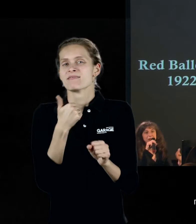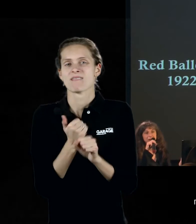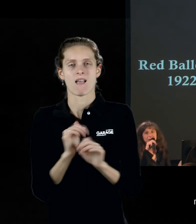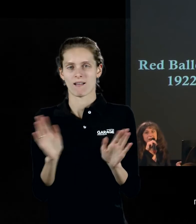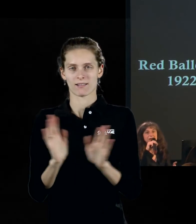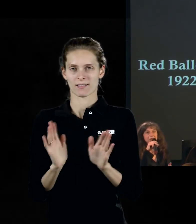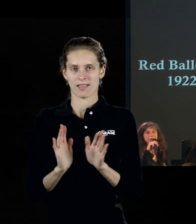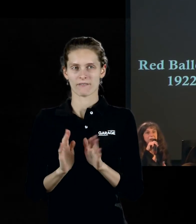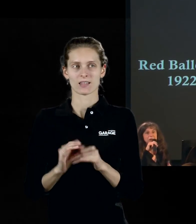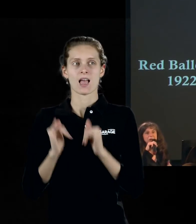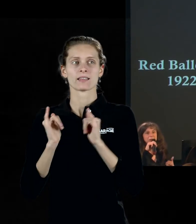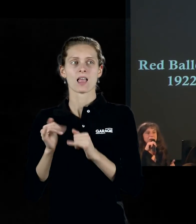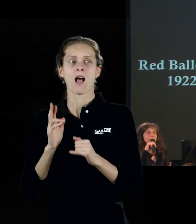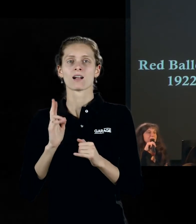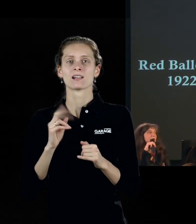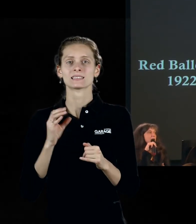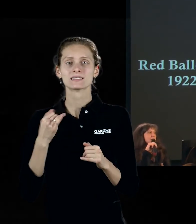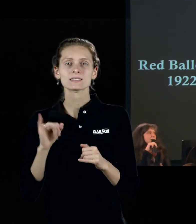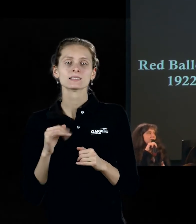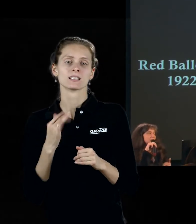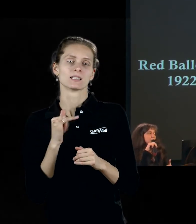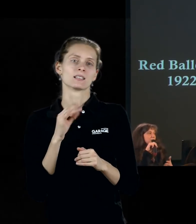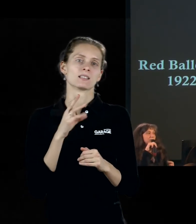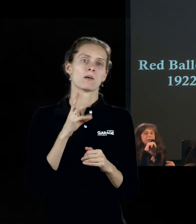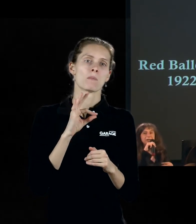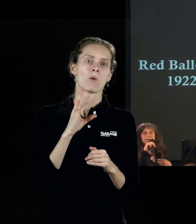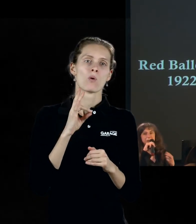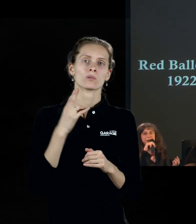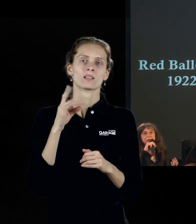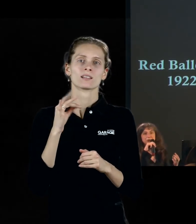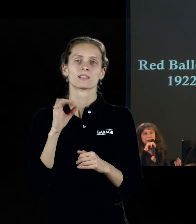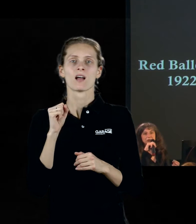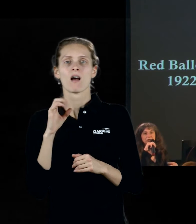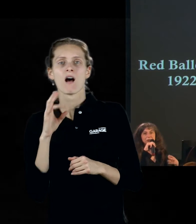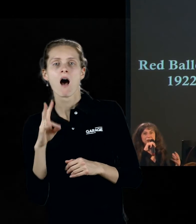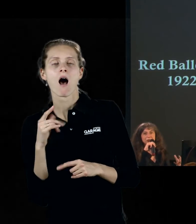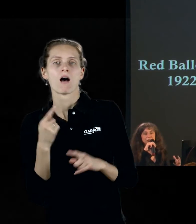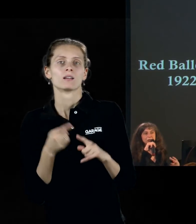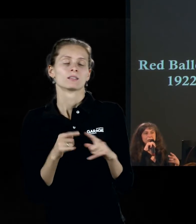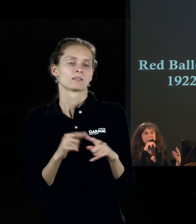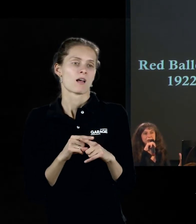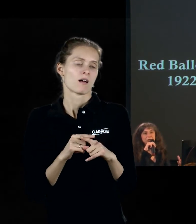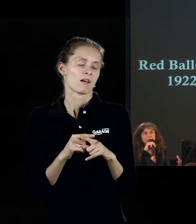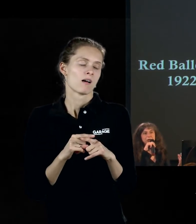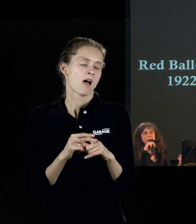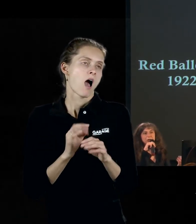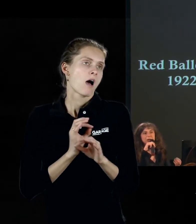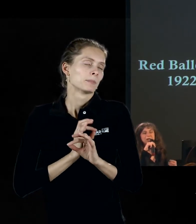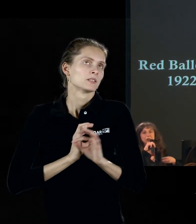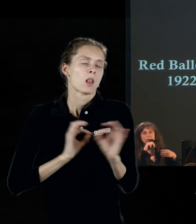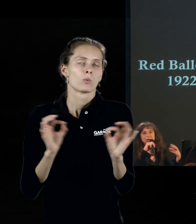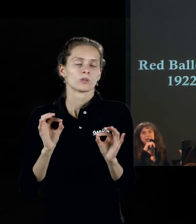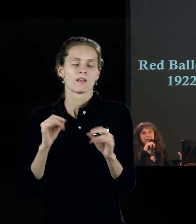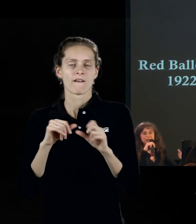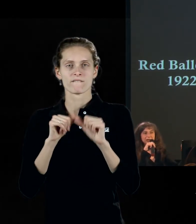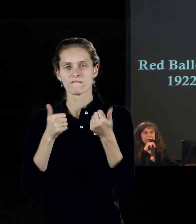всегда и для Кандинского, тем более для Мандриана, это всегда представление о неких абсолютных цветах, абсолютных формах, абсолютной гармонии,